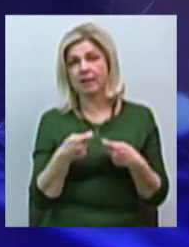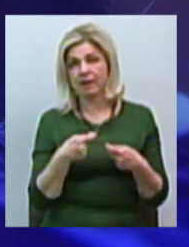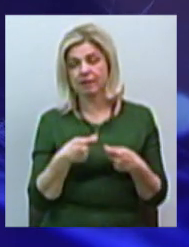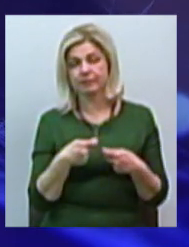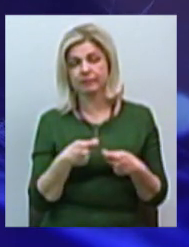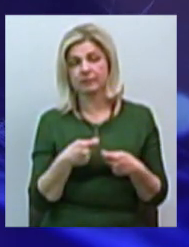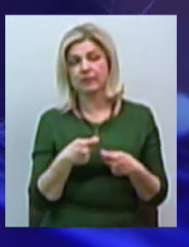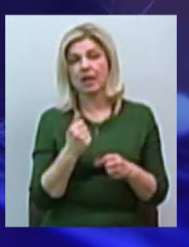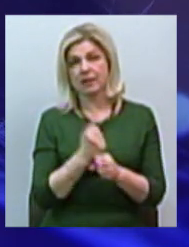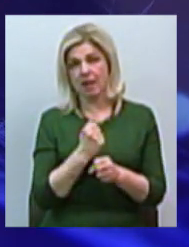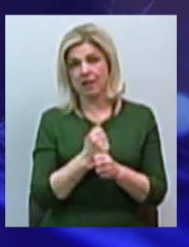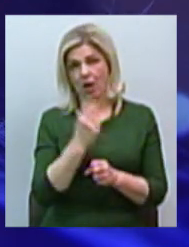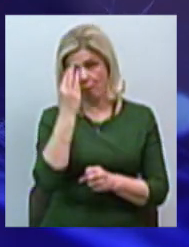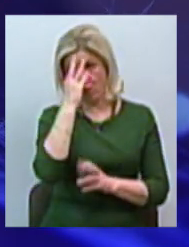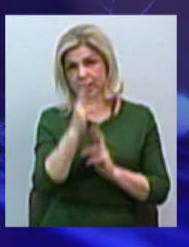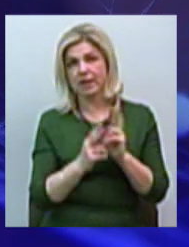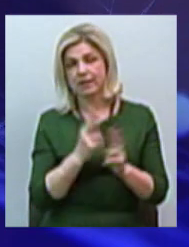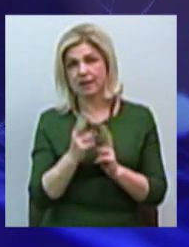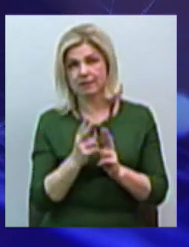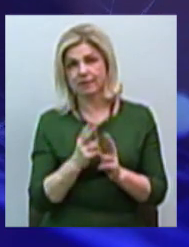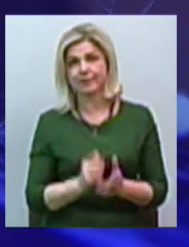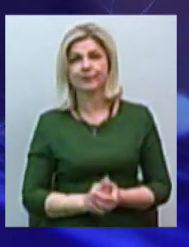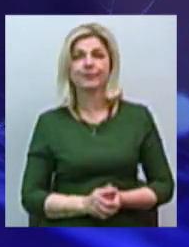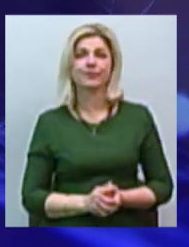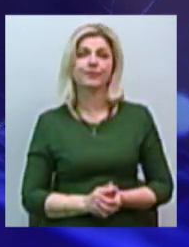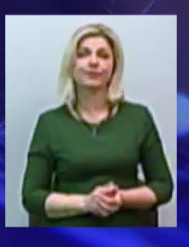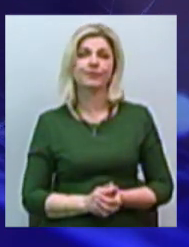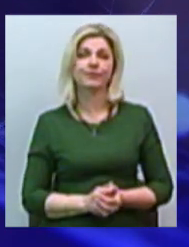було. такі